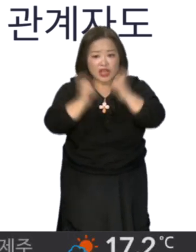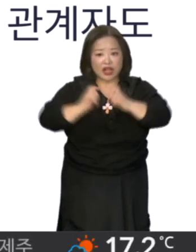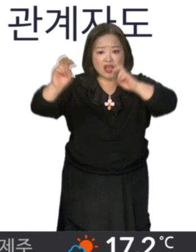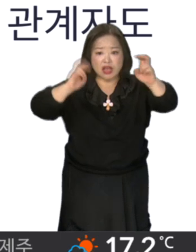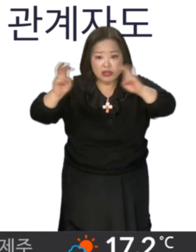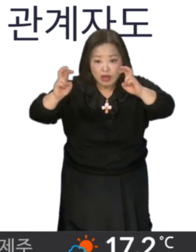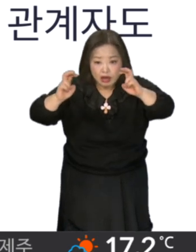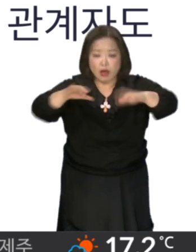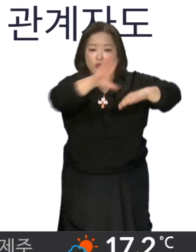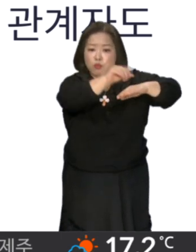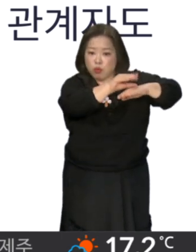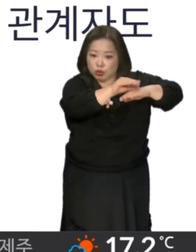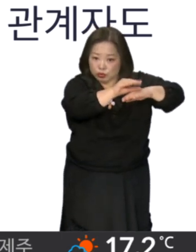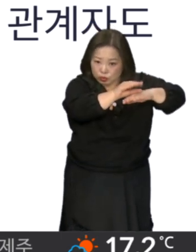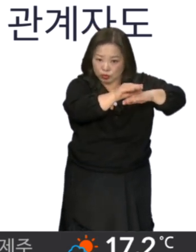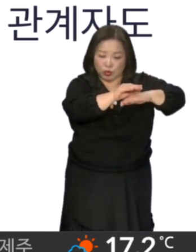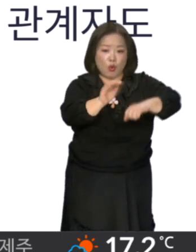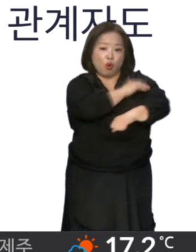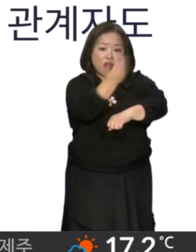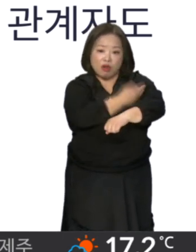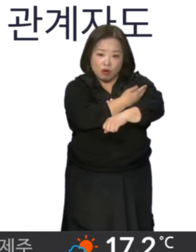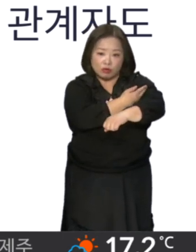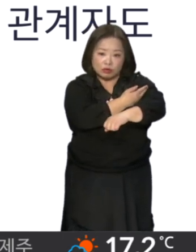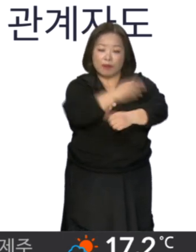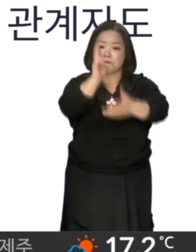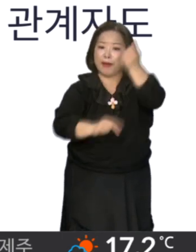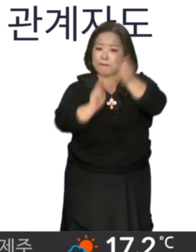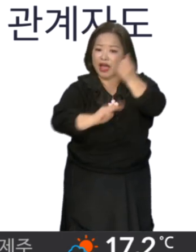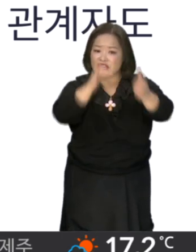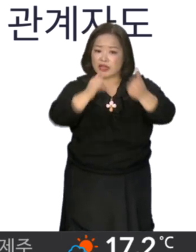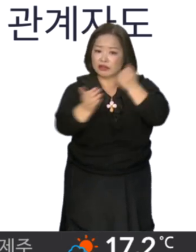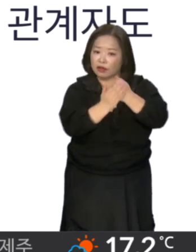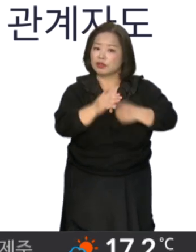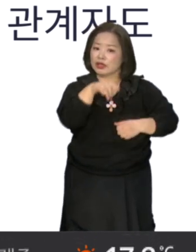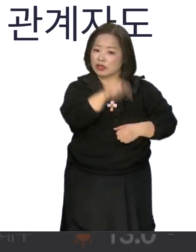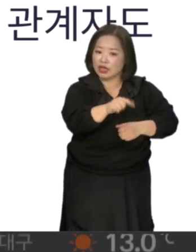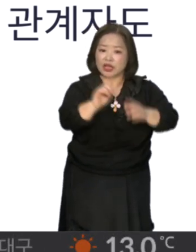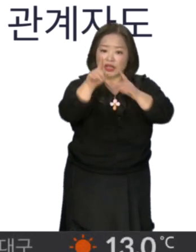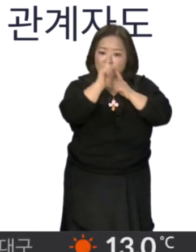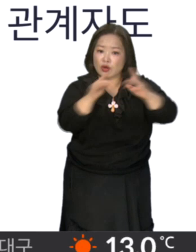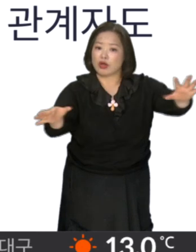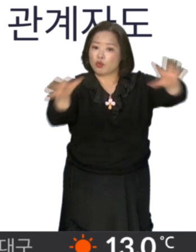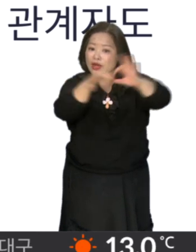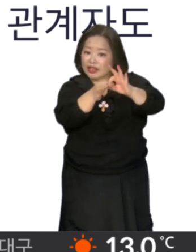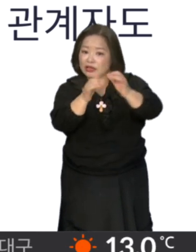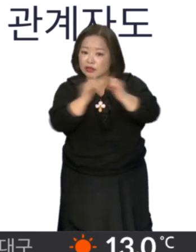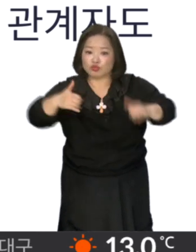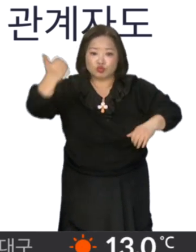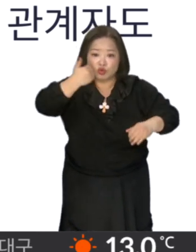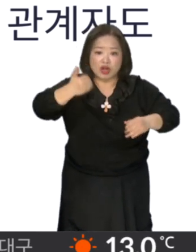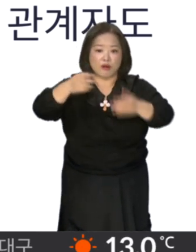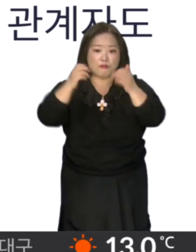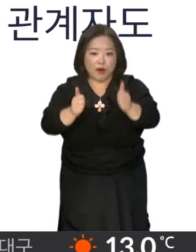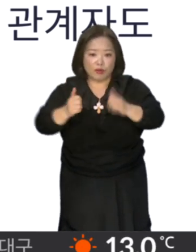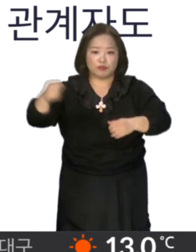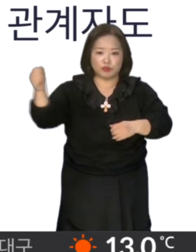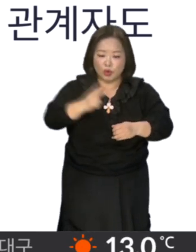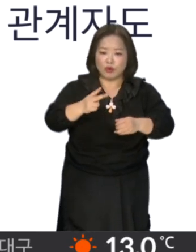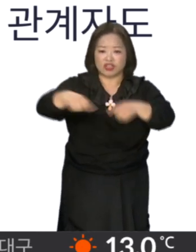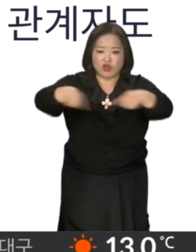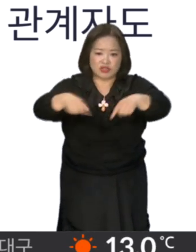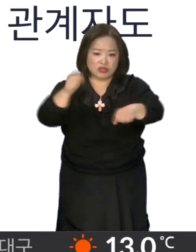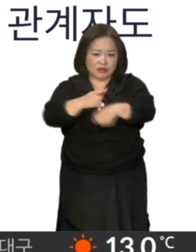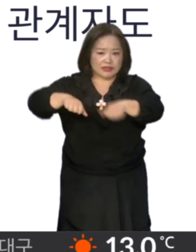보도채널 경영권을 넘기려 한다며 이 위원장에 협조한 방통위 관계자도 법적, 정치적 책임을